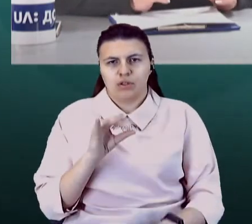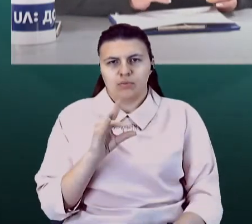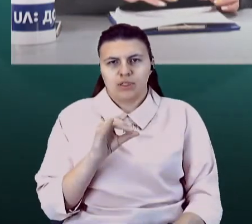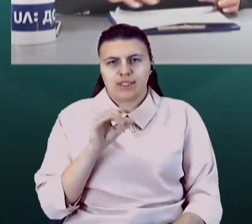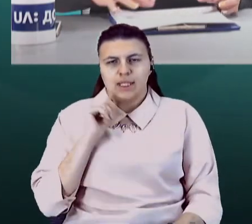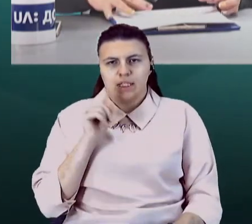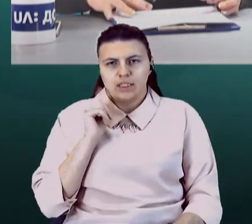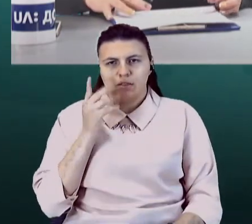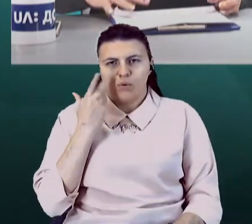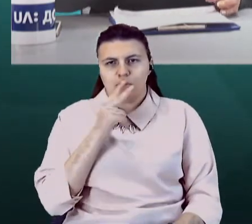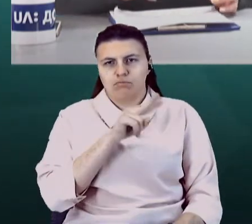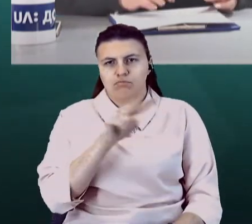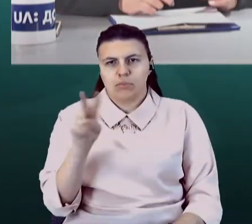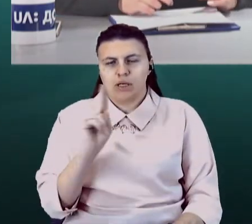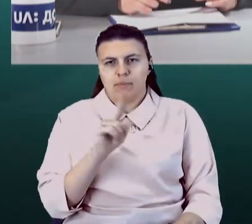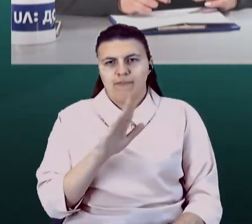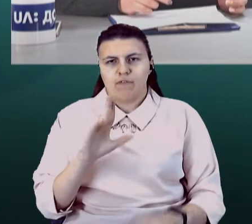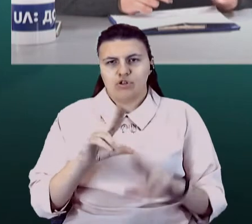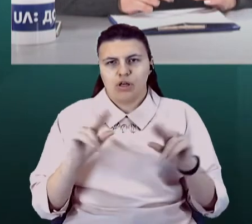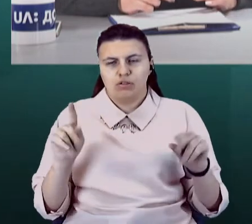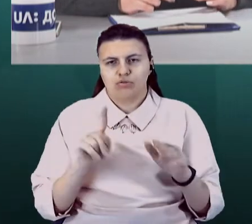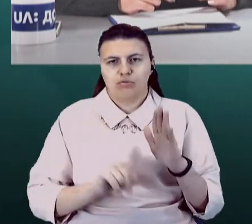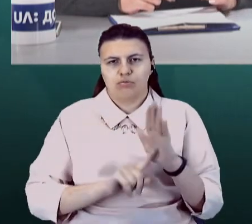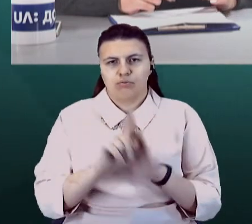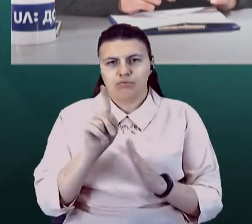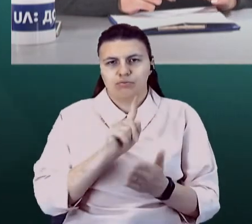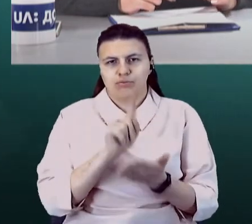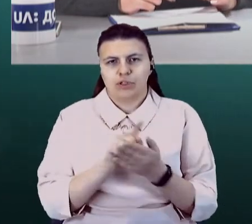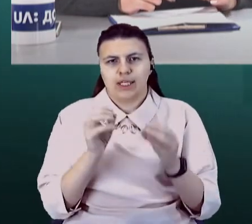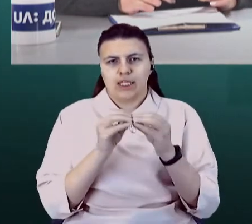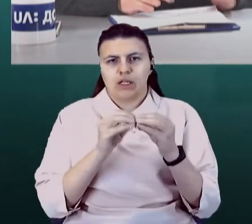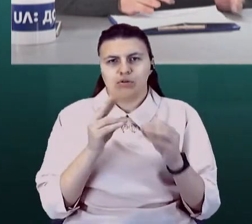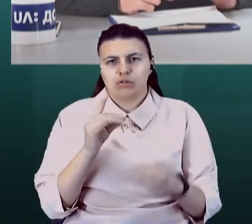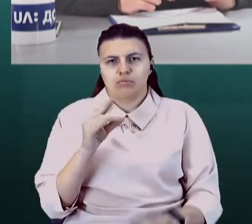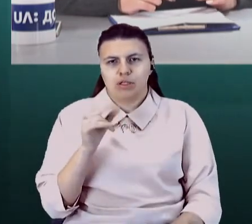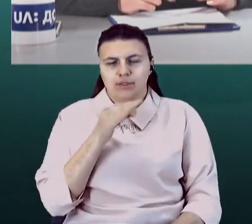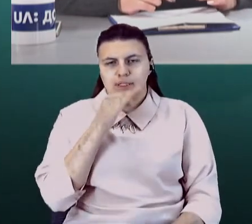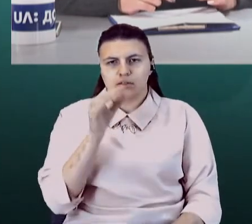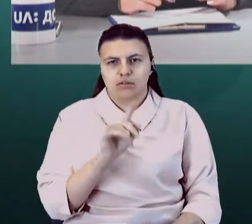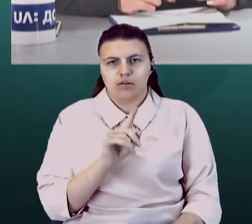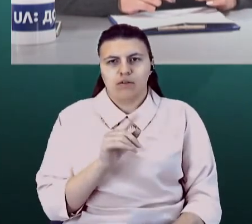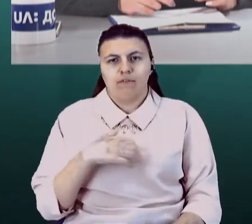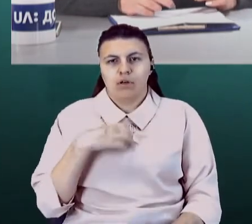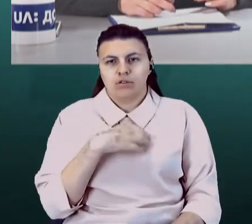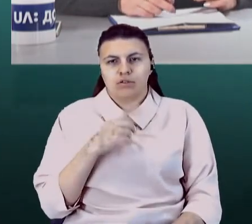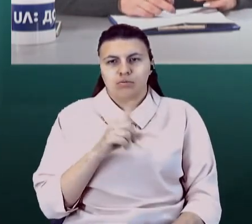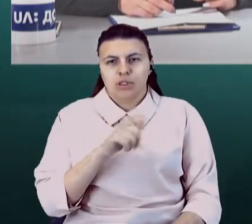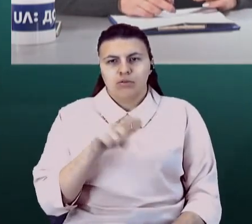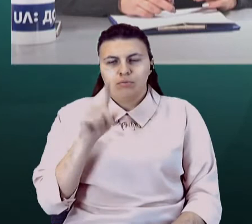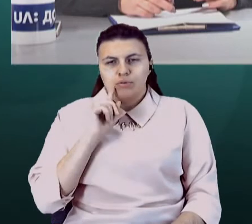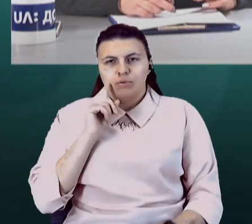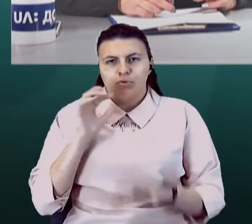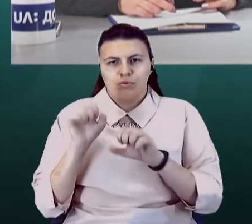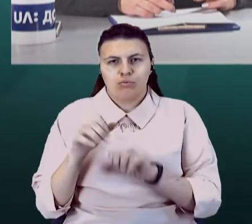оглядав КПВВ «Щастя», який має почати роботу з 10 листопада, сказав, важливо, аби люди з тимчасово окупованих